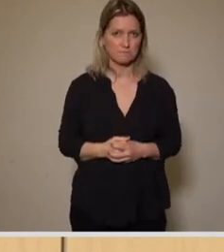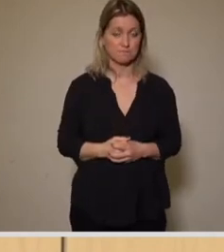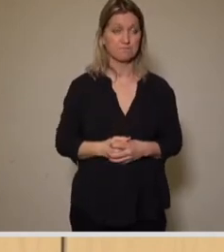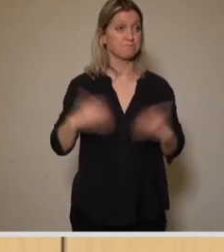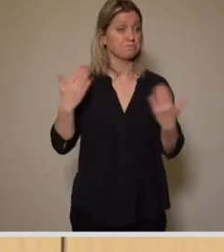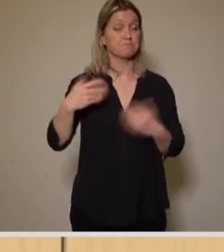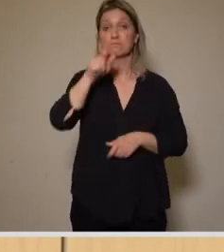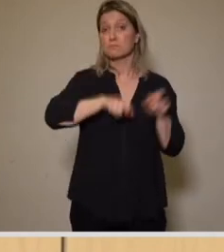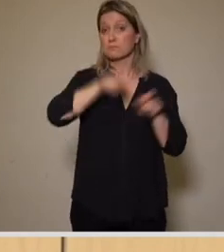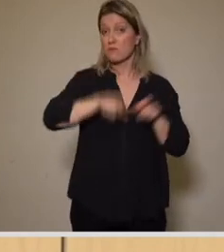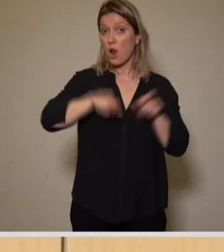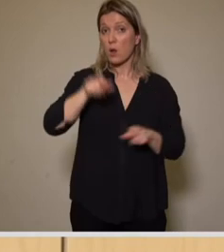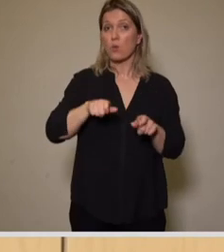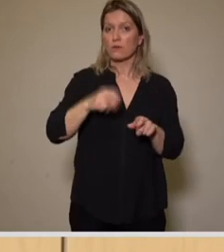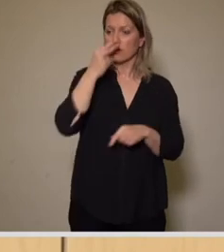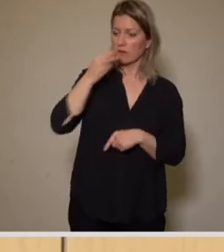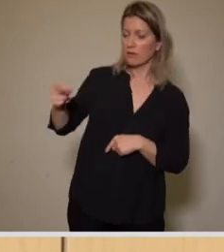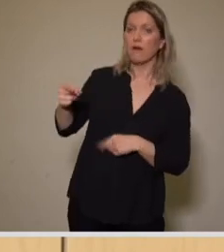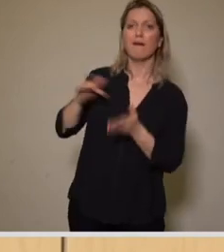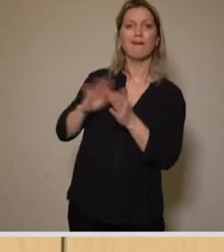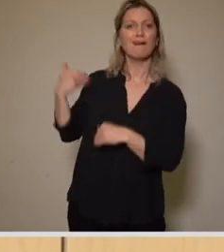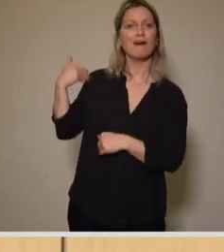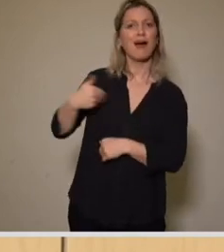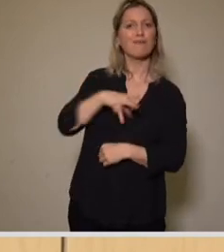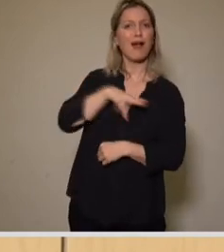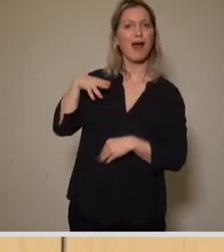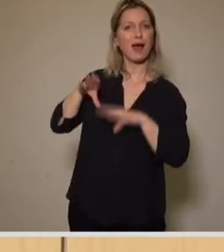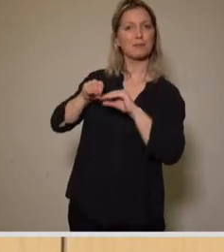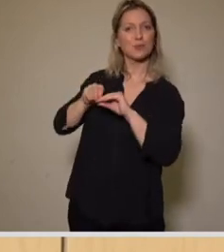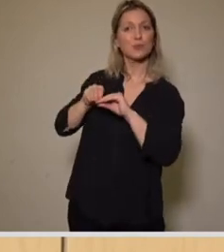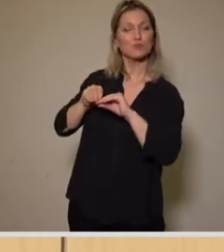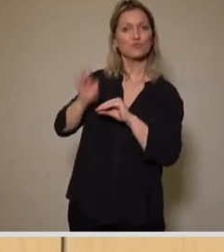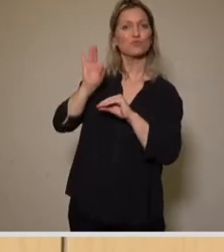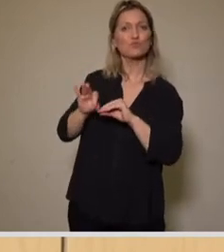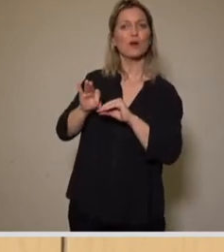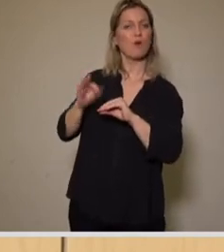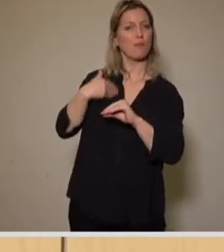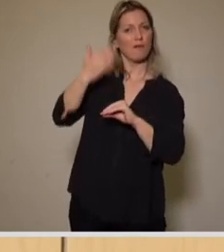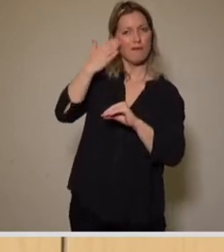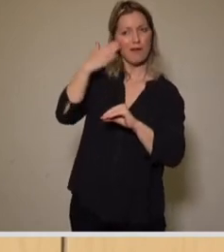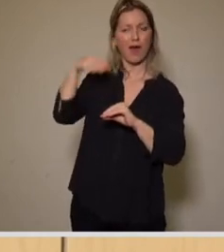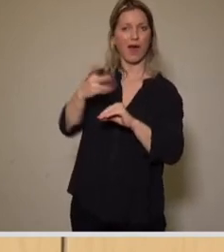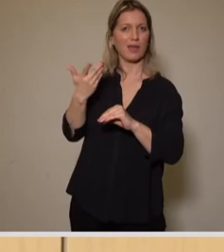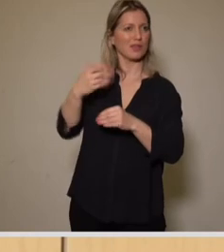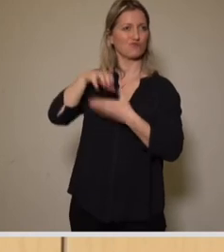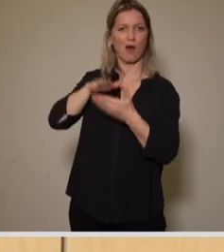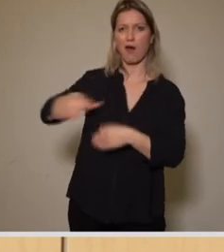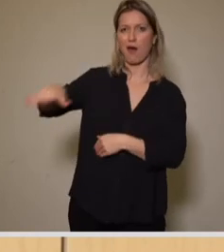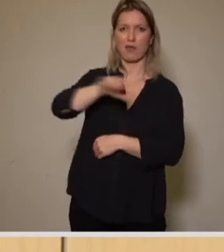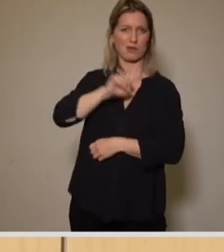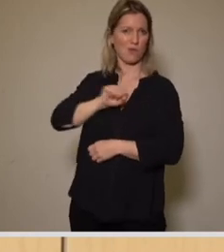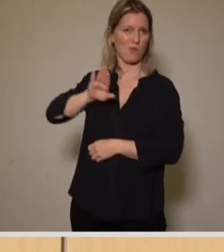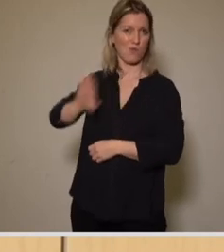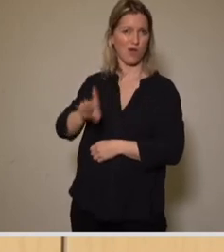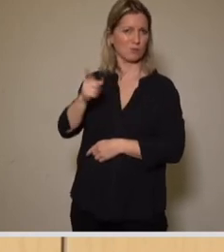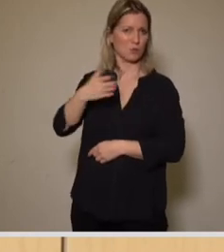Gebäude nicht nur bezüglich seiner Nutzung, sondern auch hinsichtlich seiner Präsenz als einen vertrauten Gegenstand im Stadtraum angeeignet. Aus diesem